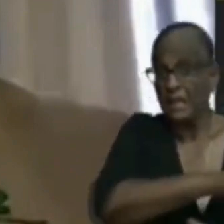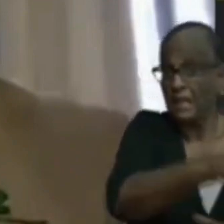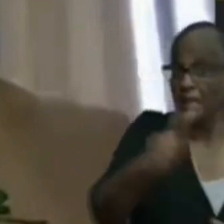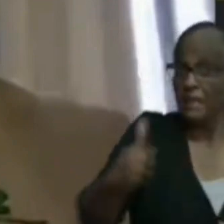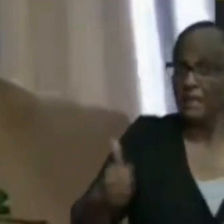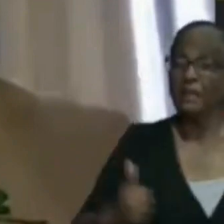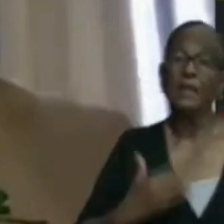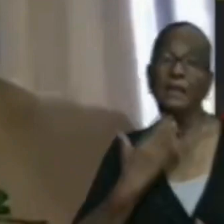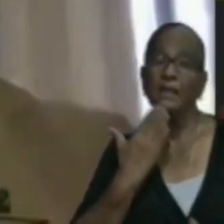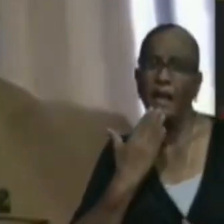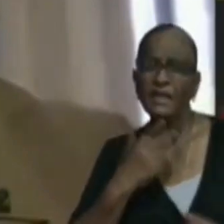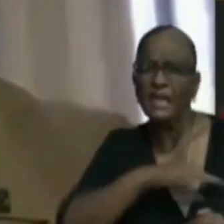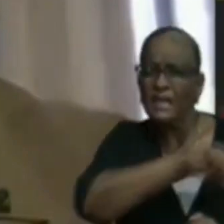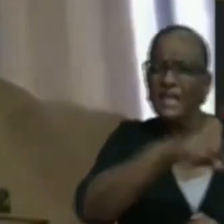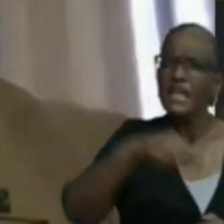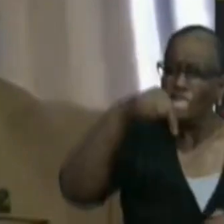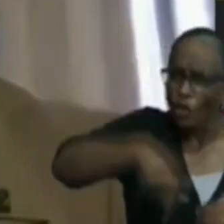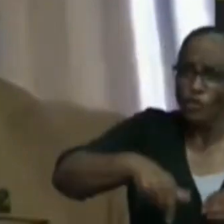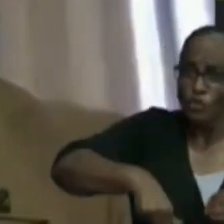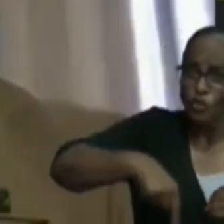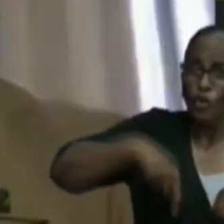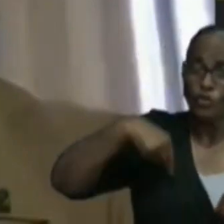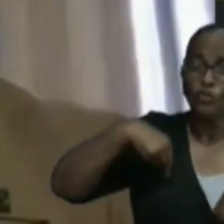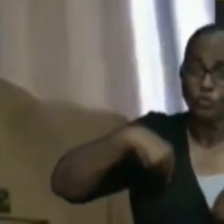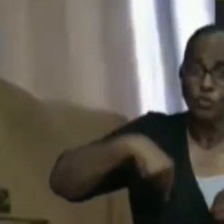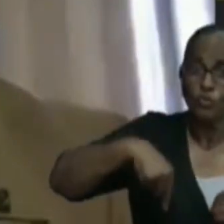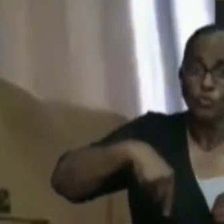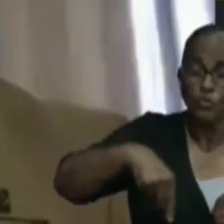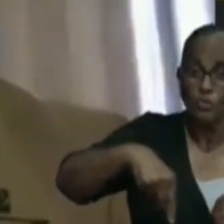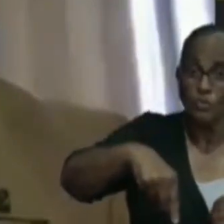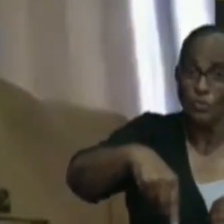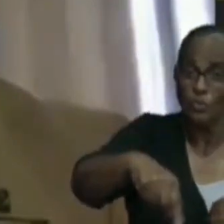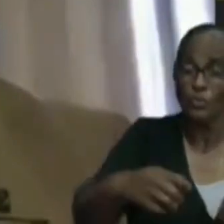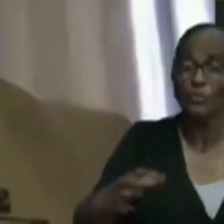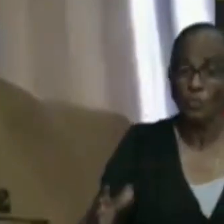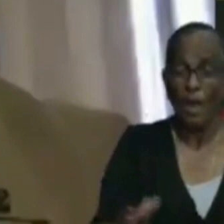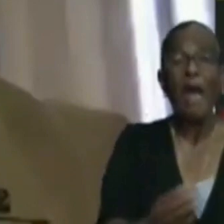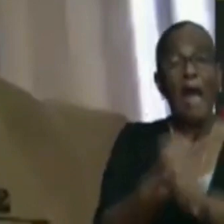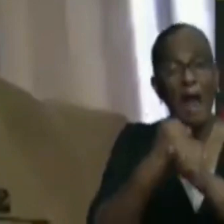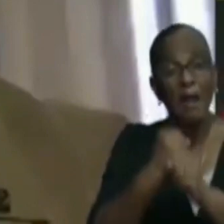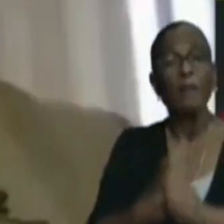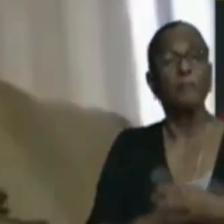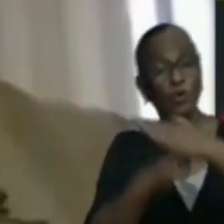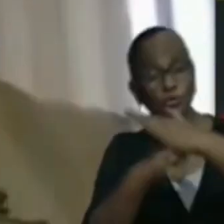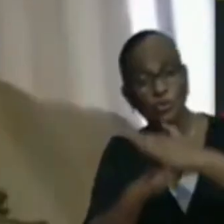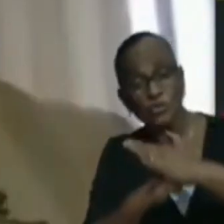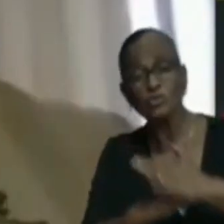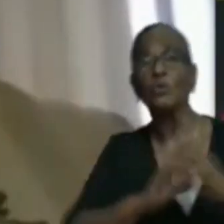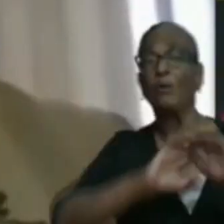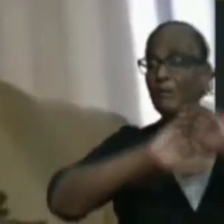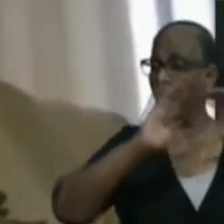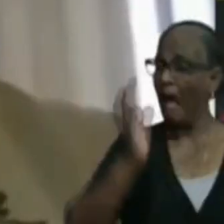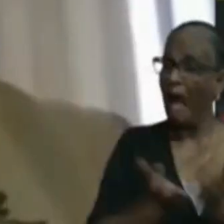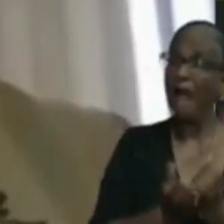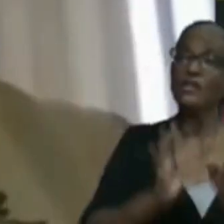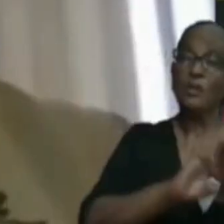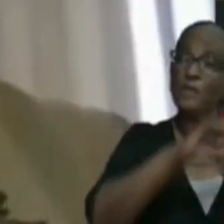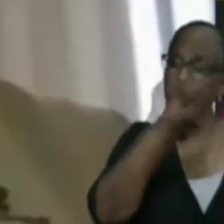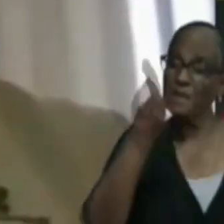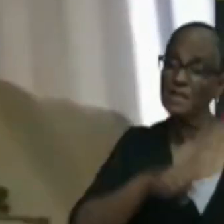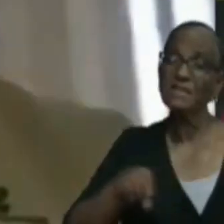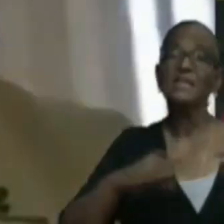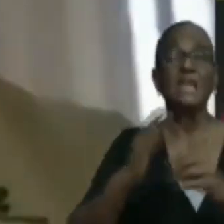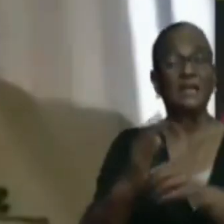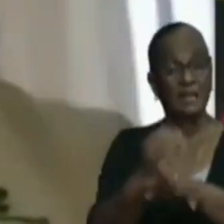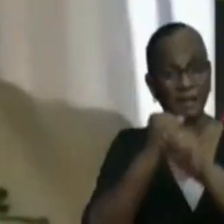iedereen die tot nu toe bijdraagt. Vooral de gemeenschappen die met man en macht de medische zending bijstaat,